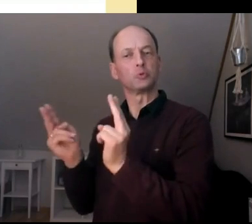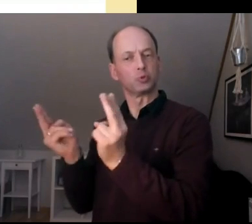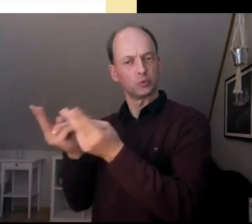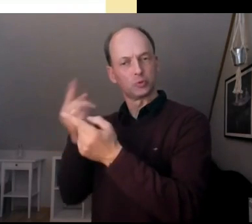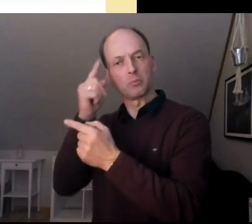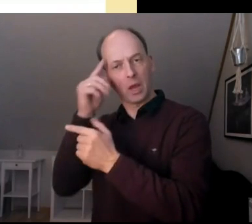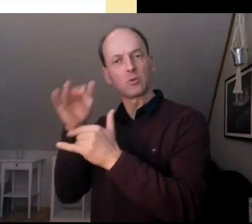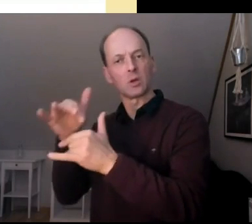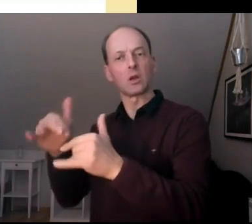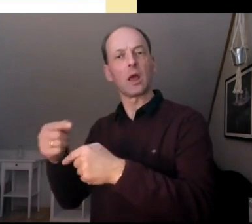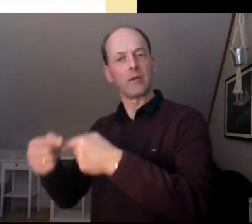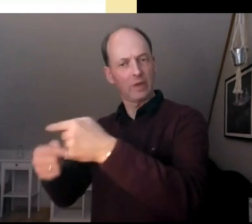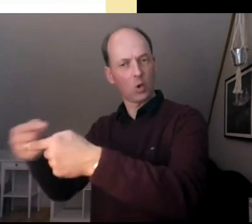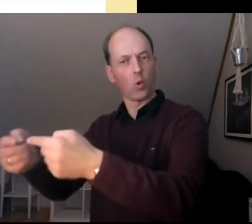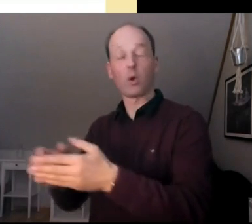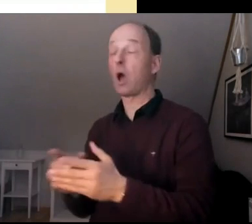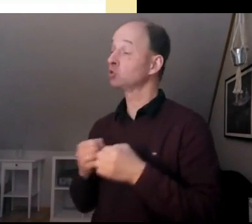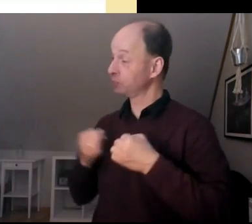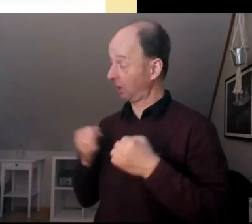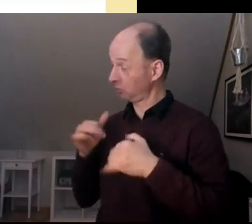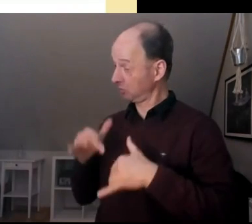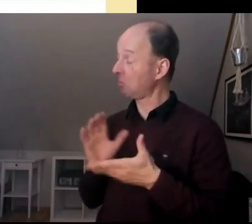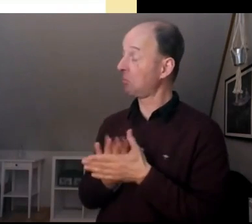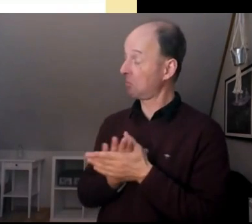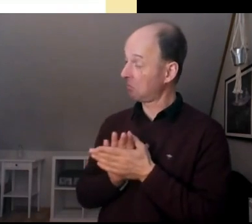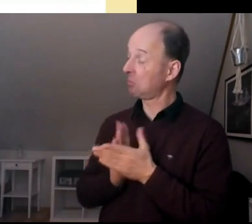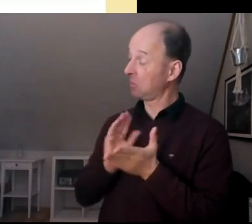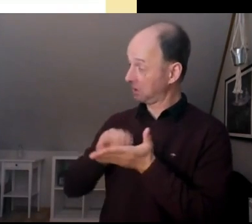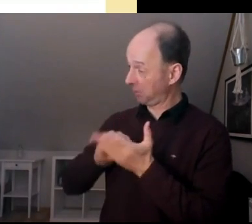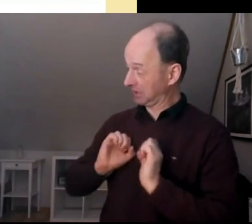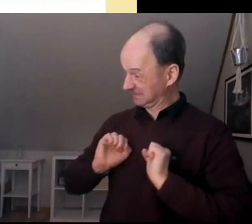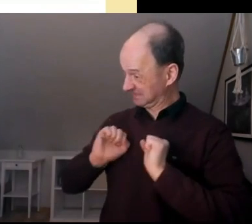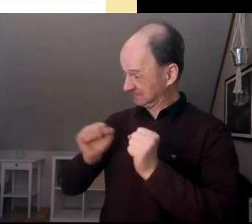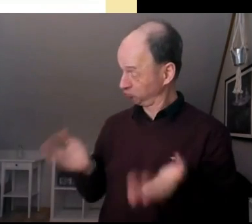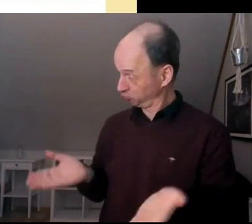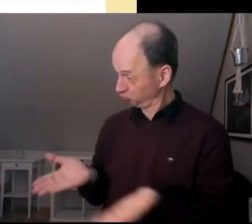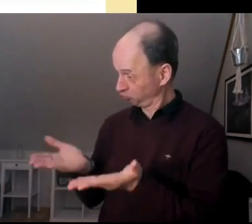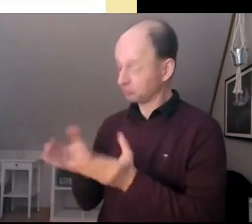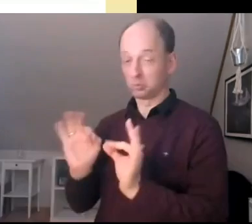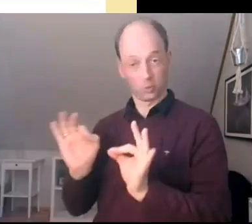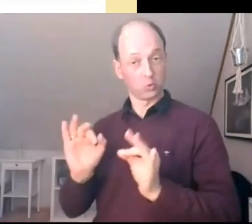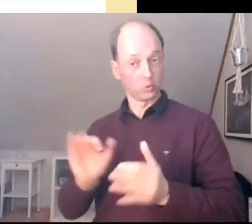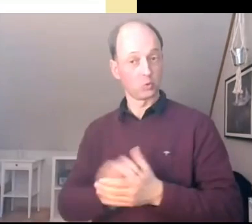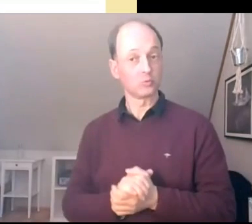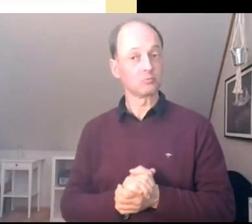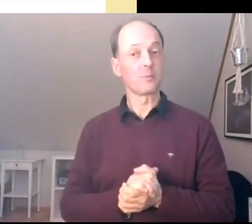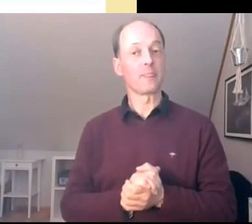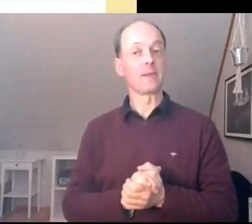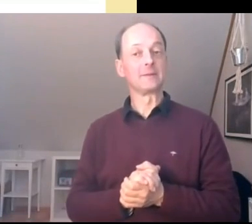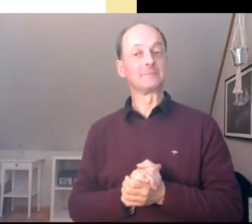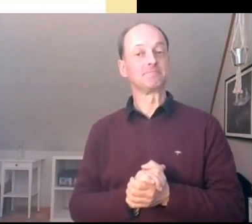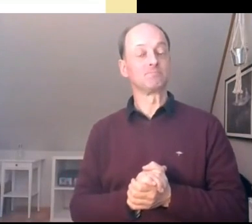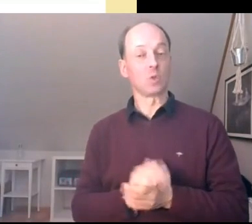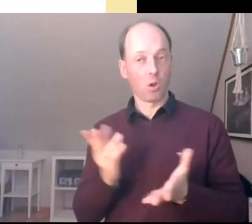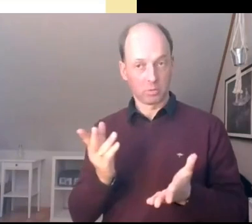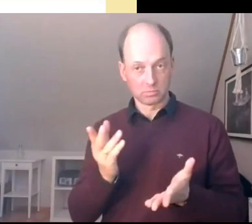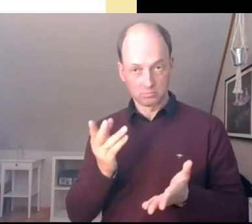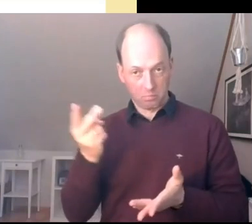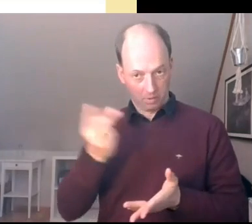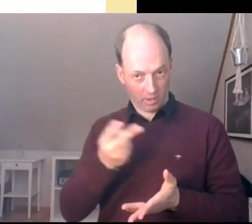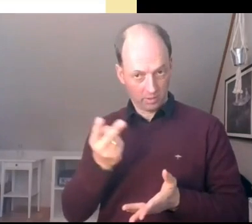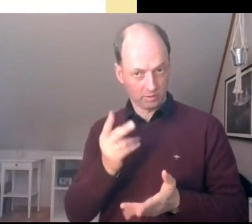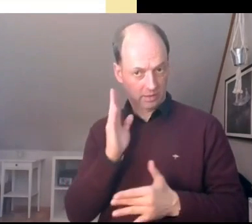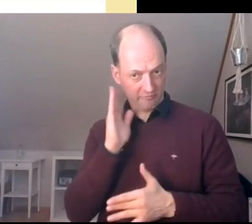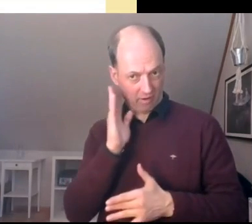ist und es ist sehr spannend, davon teilzusein. Ich weiß nicht, ob die anderen da noch was ergänzen wollen,